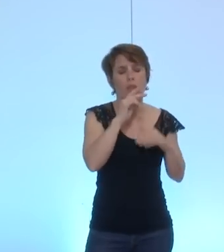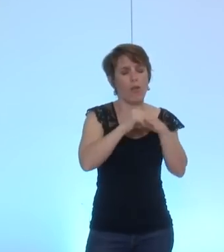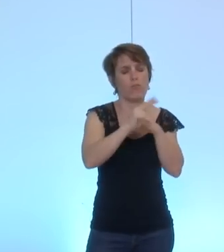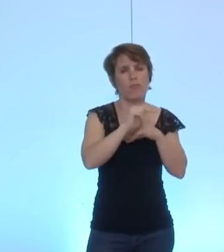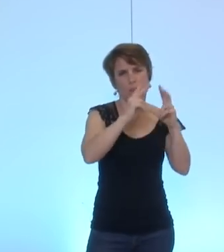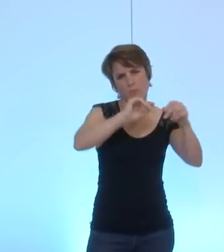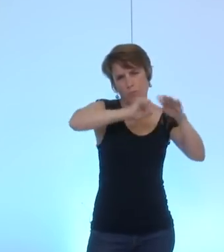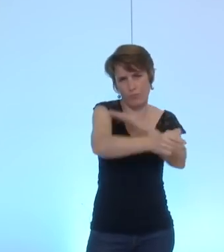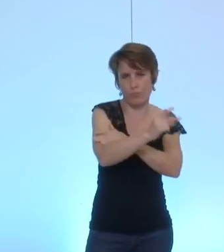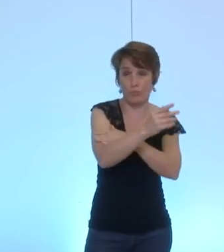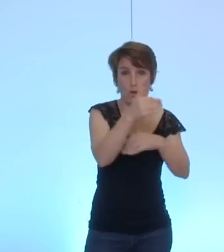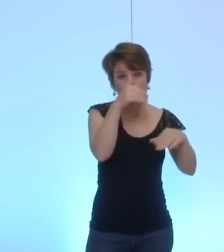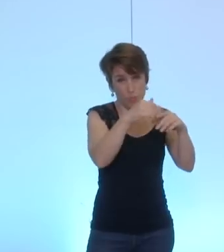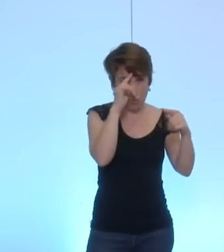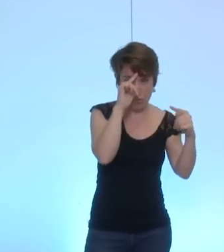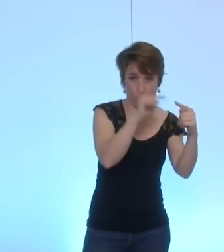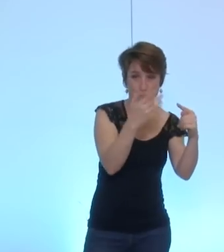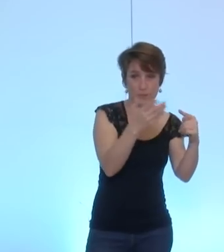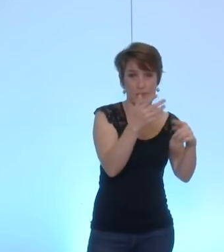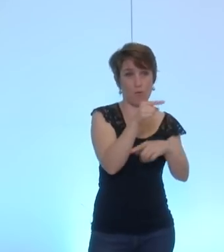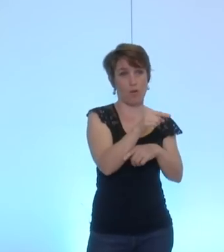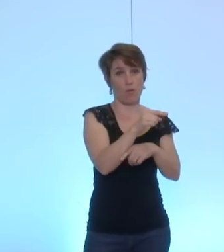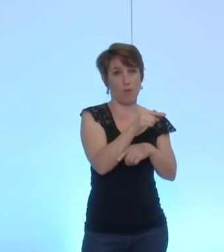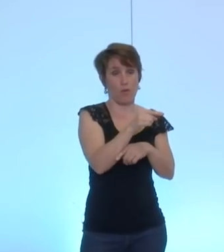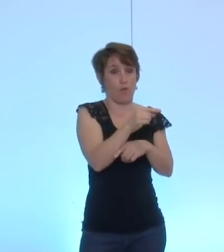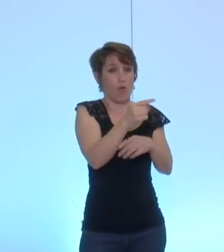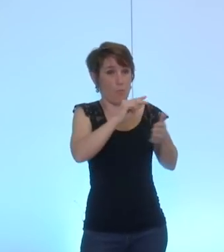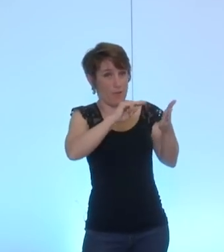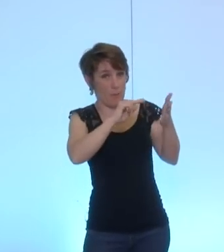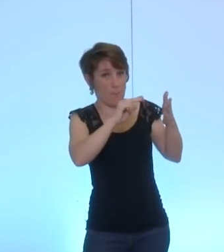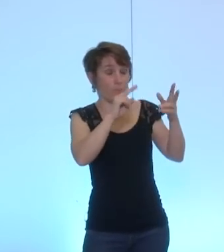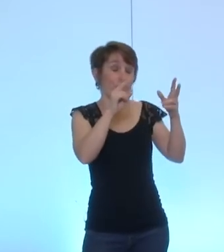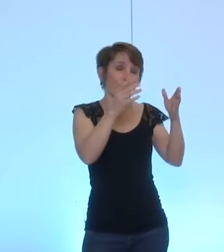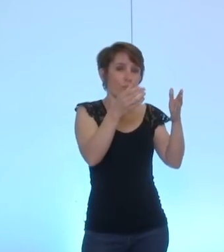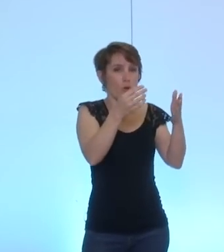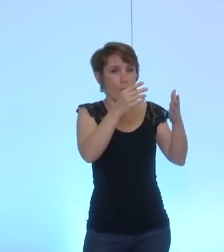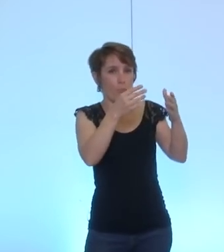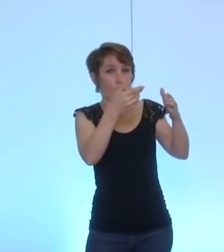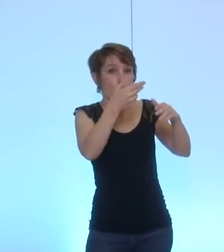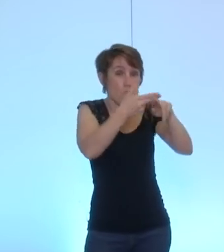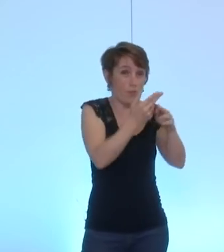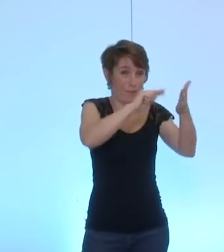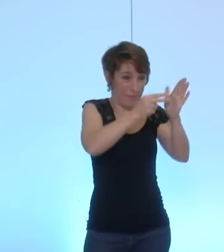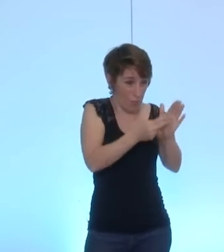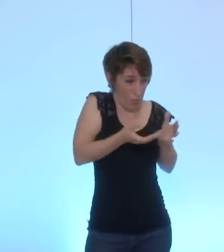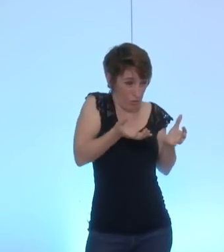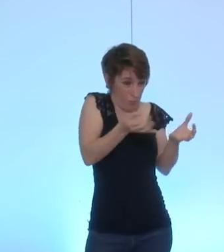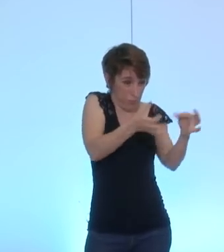dont l'objectif est d'accompagner l'intégration de briques technologiques au sein de PME, mais des briques technologiques au sein des PME traditionnelles.